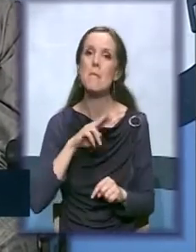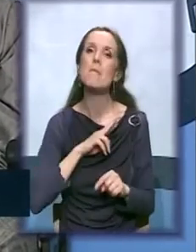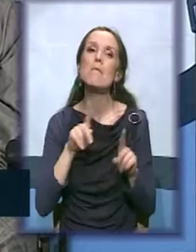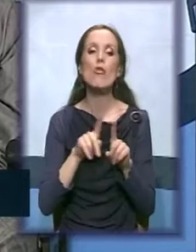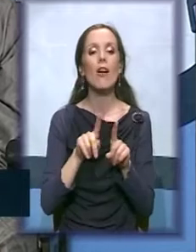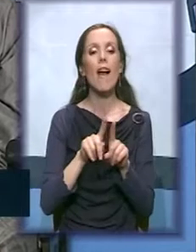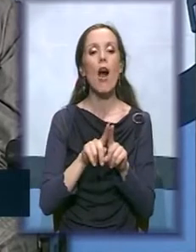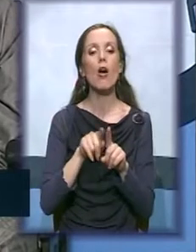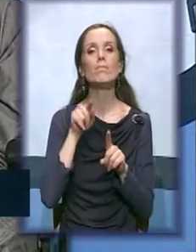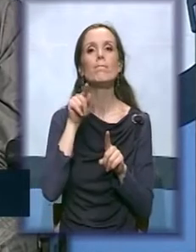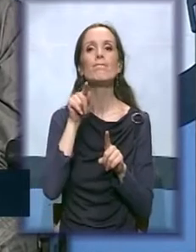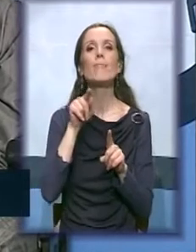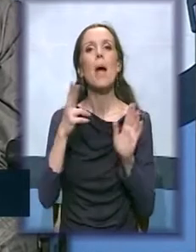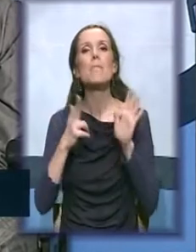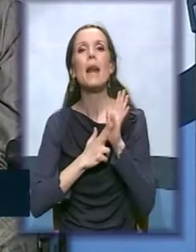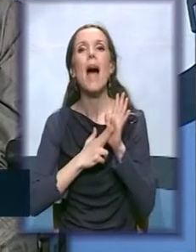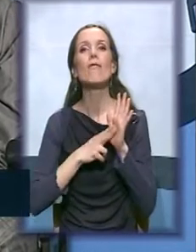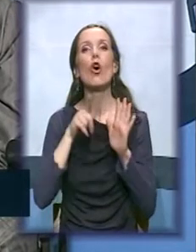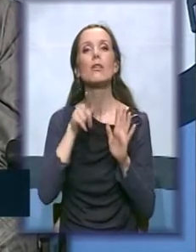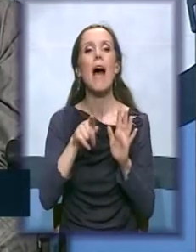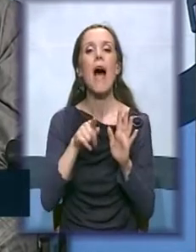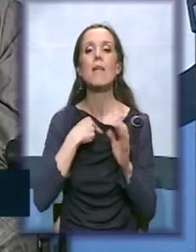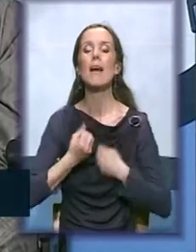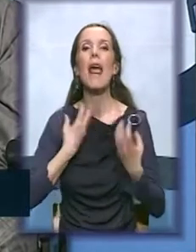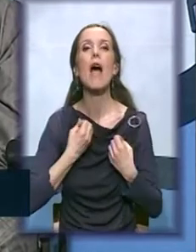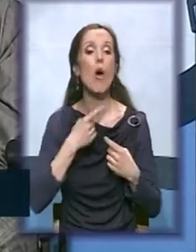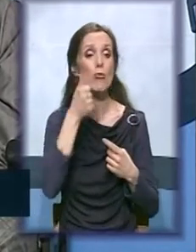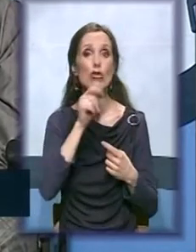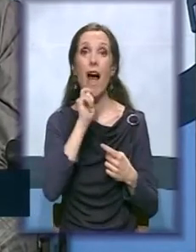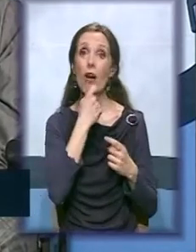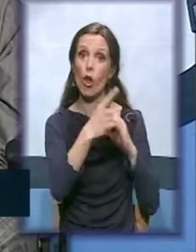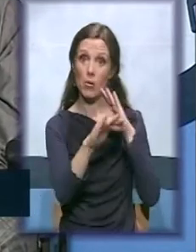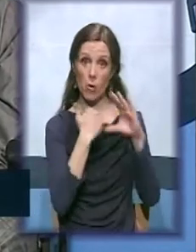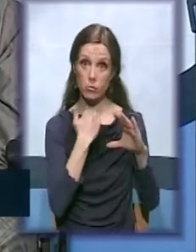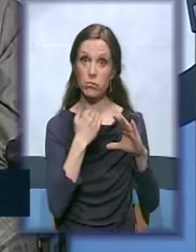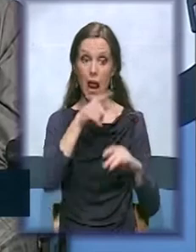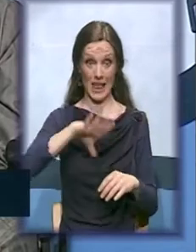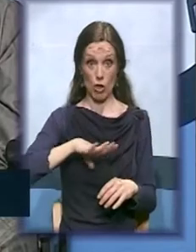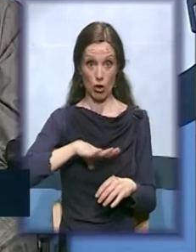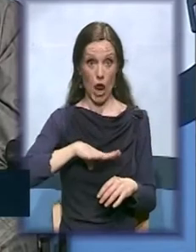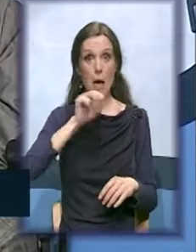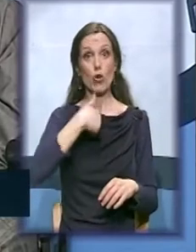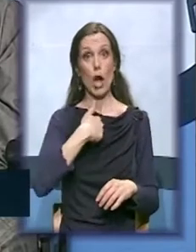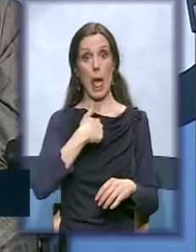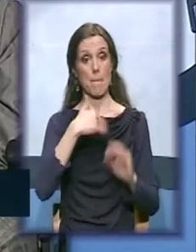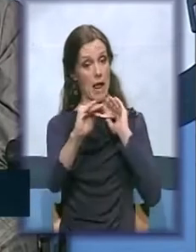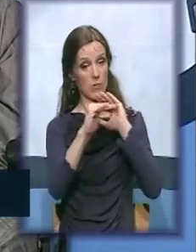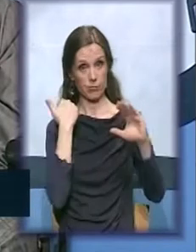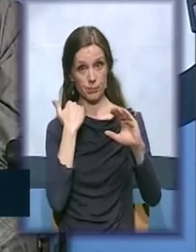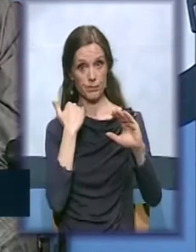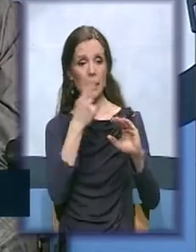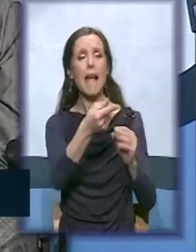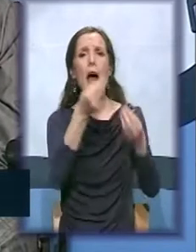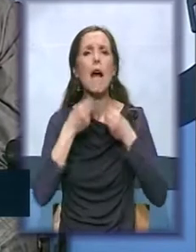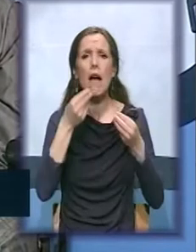prava da reagujemo na anonimne pozive. Na možda može da se javi, da kaže šta